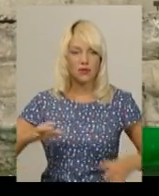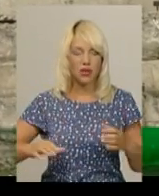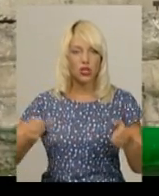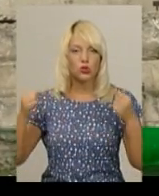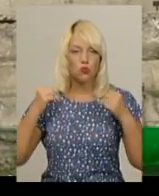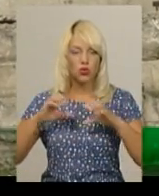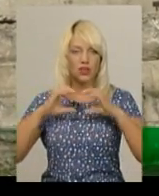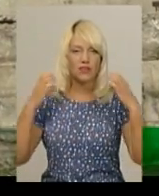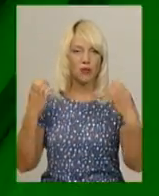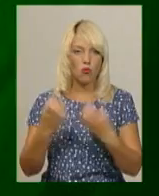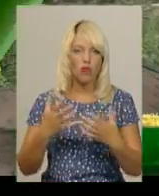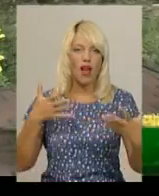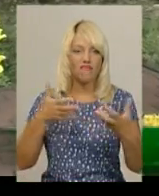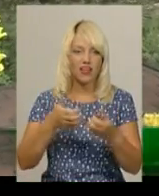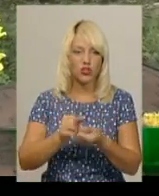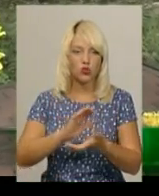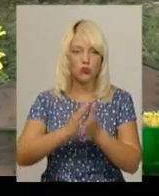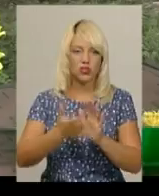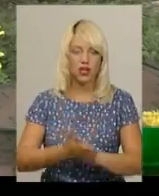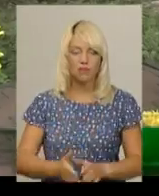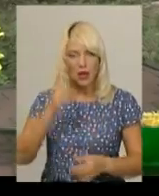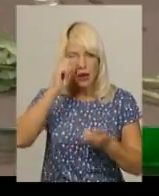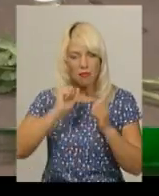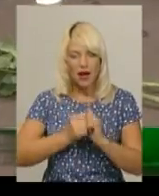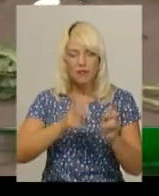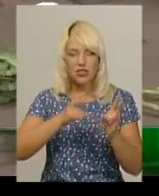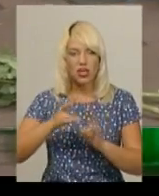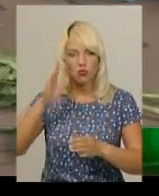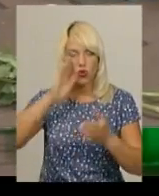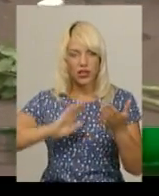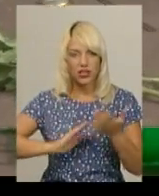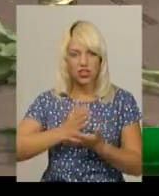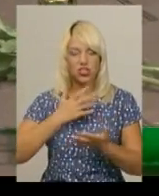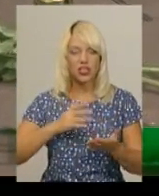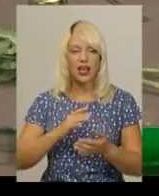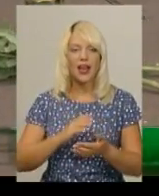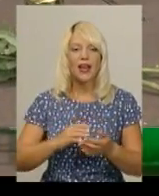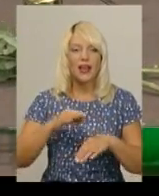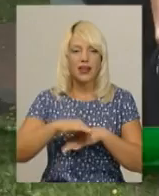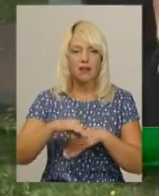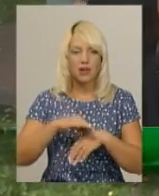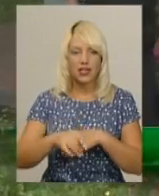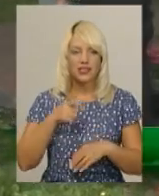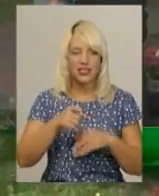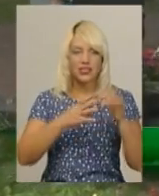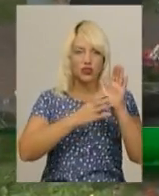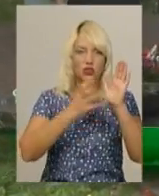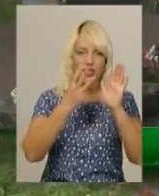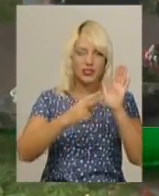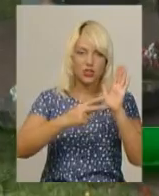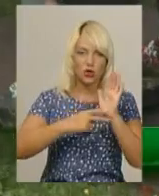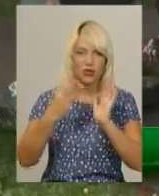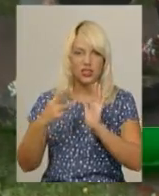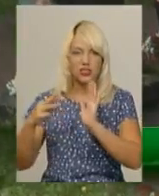в аварійному стані. Пам'ять жертв політичних репресій 1937-1938 років вшанували в